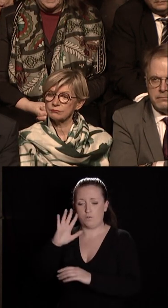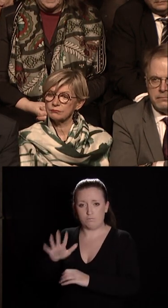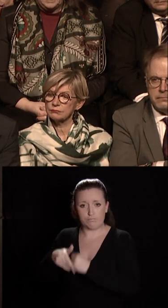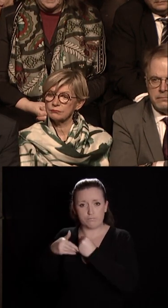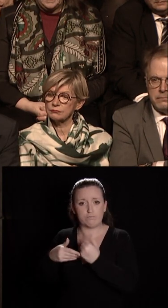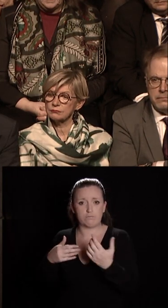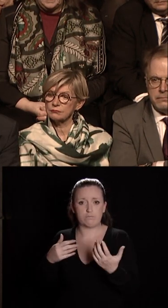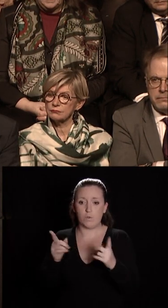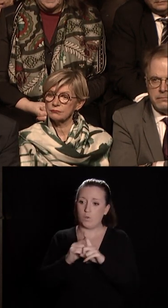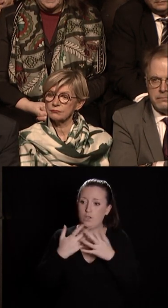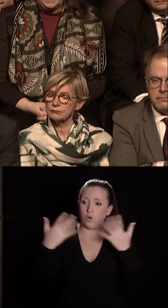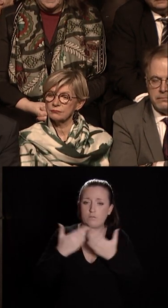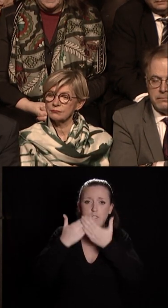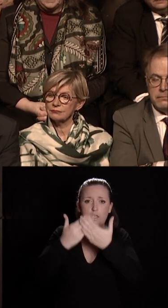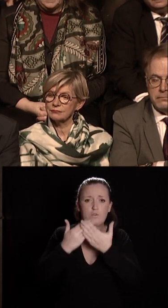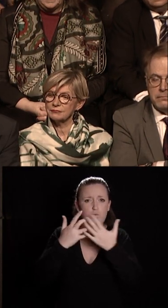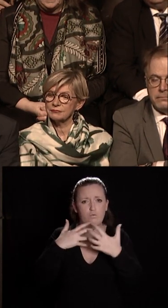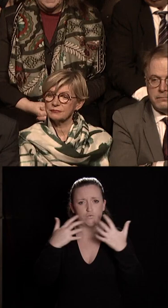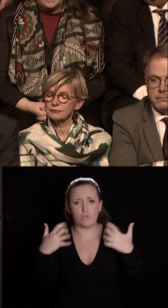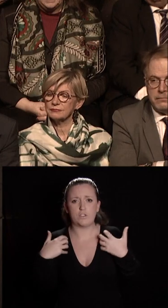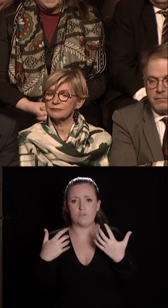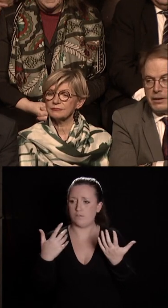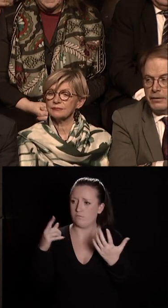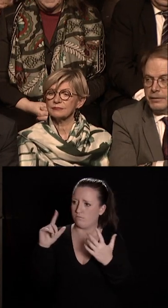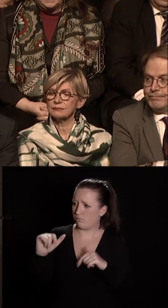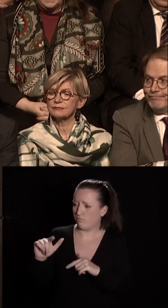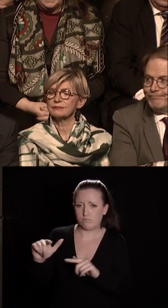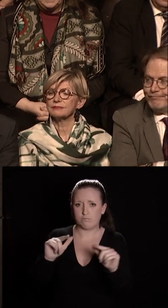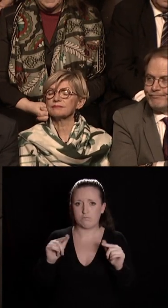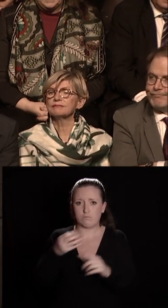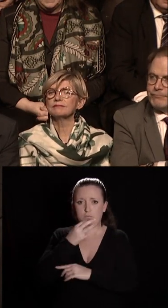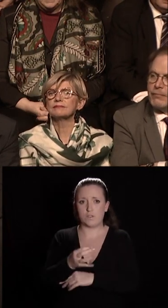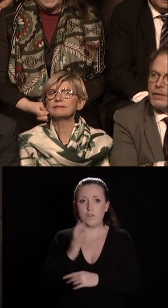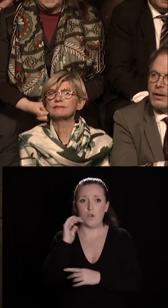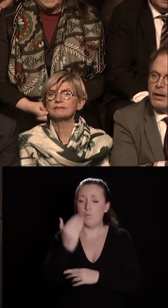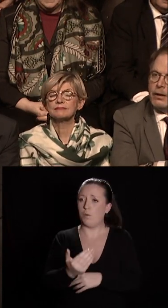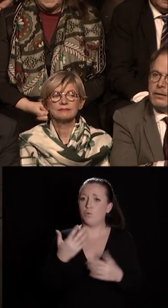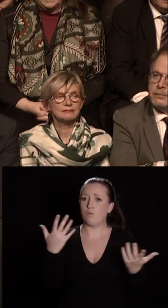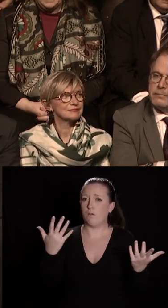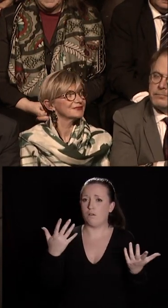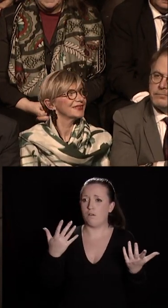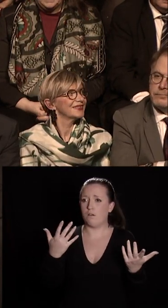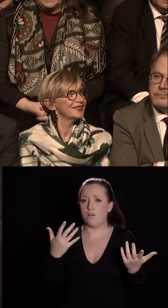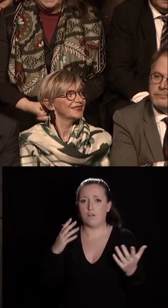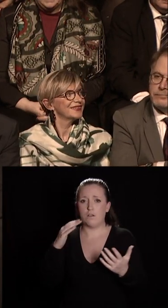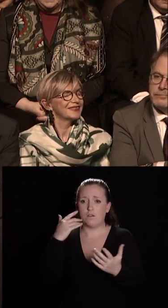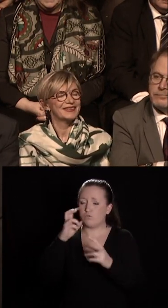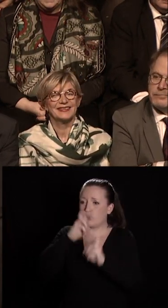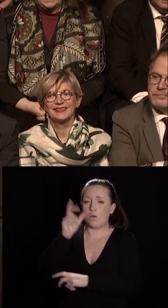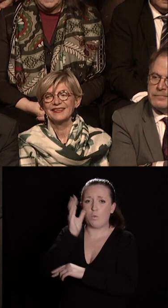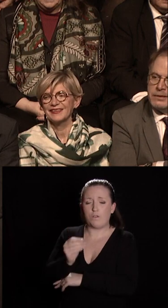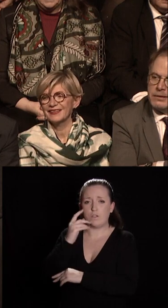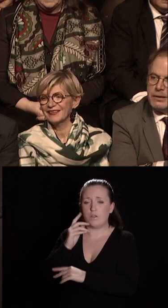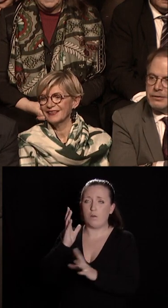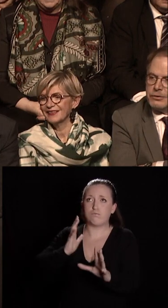de toutes les grandes études les plus sérieuses sur le bien-être de l'enfant, il n pas besoin d'aller chercher les plus grands chronobiologistes pour ça et les